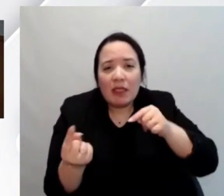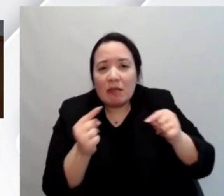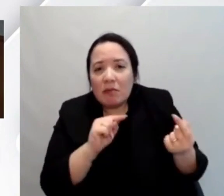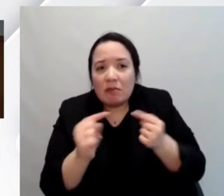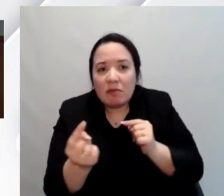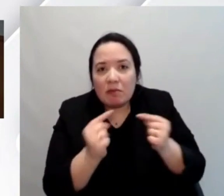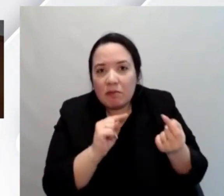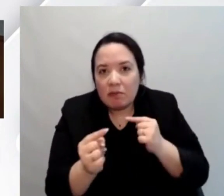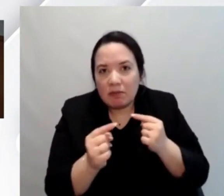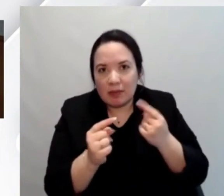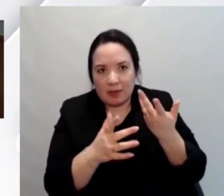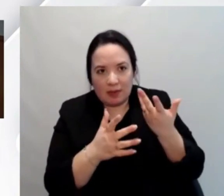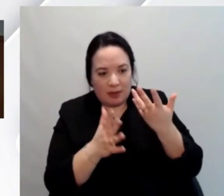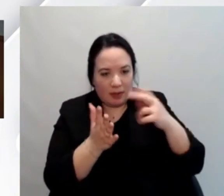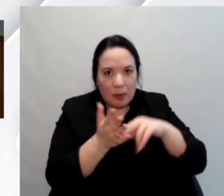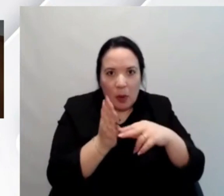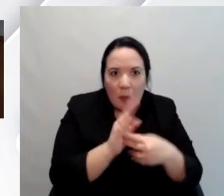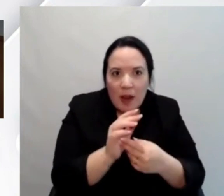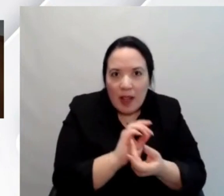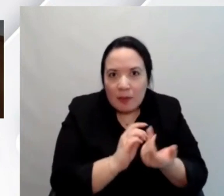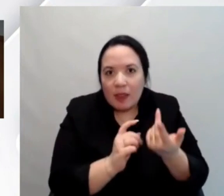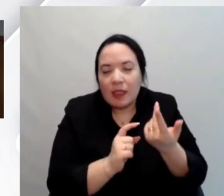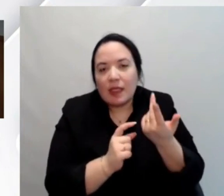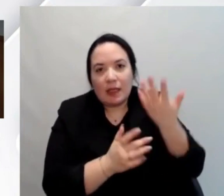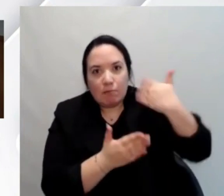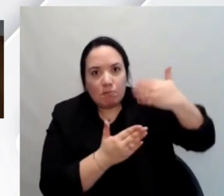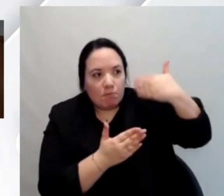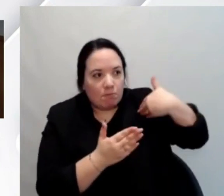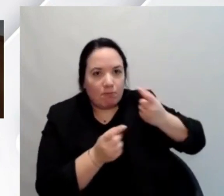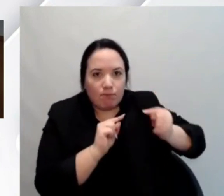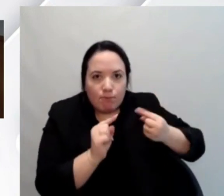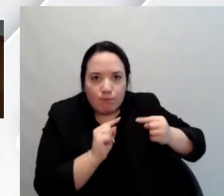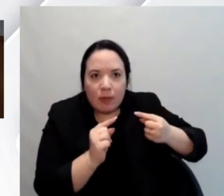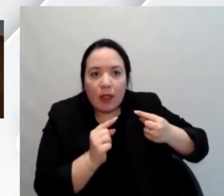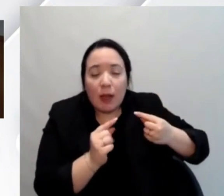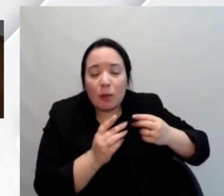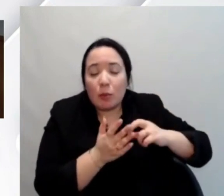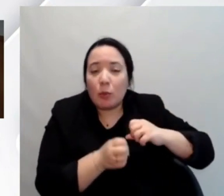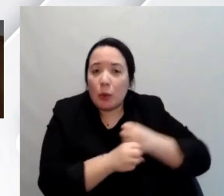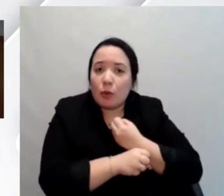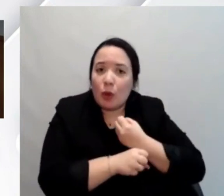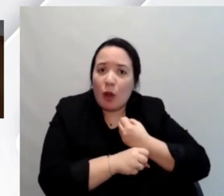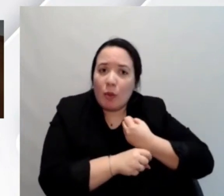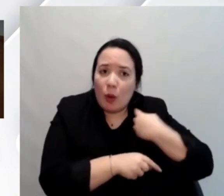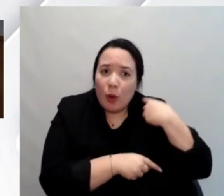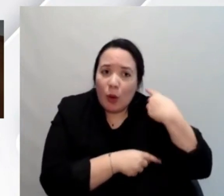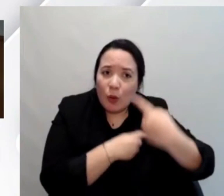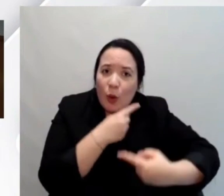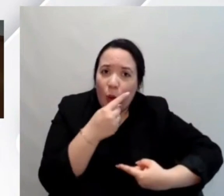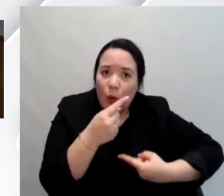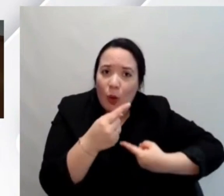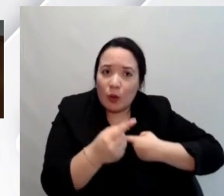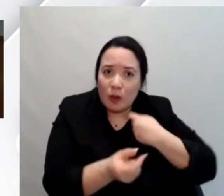erano e che purtroppo ancora sono ancora oggi i